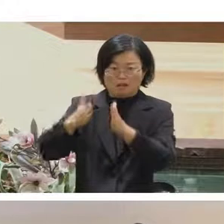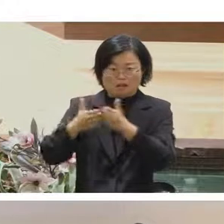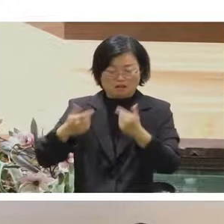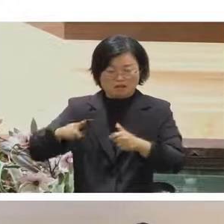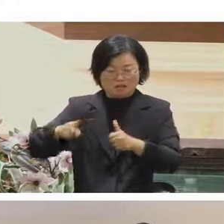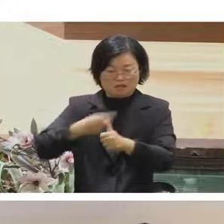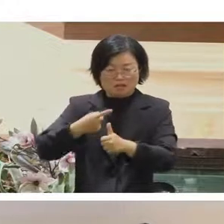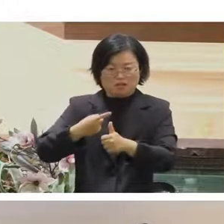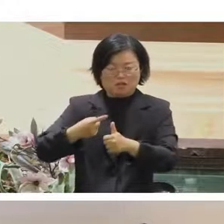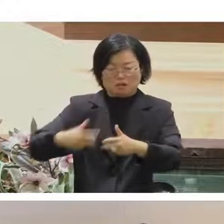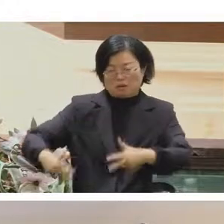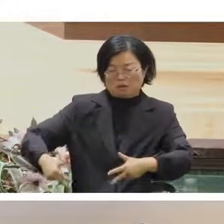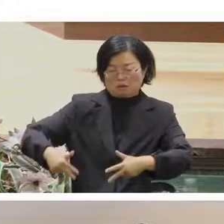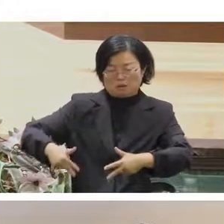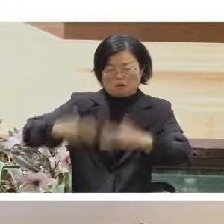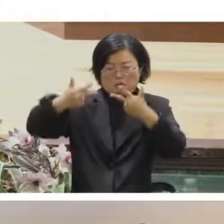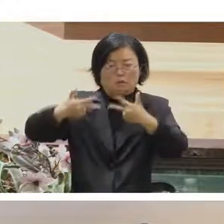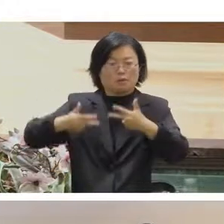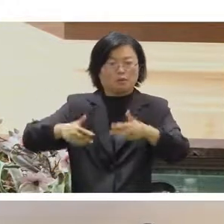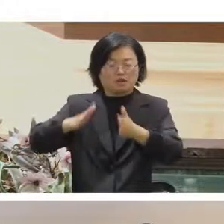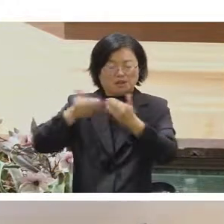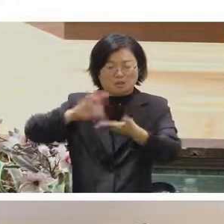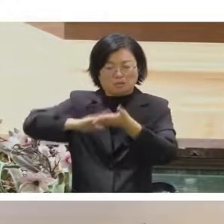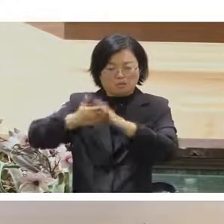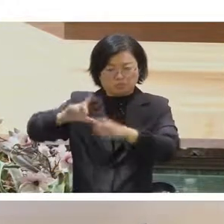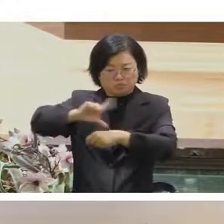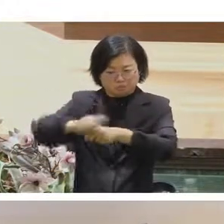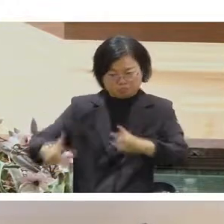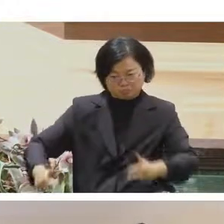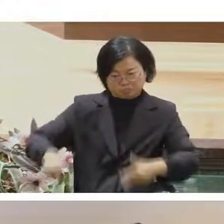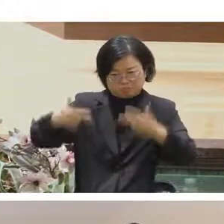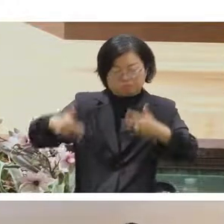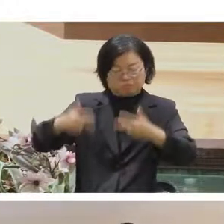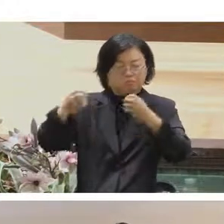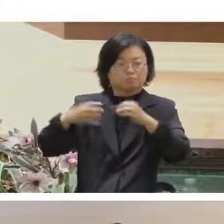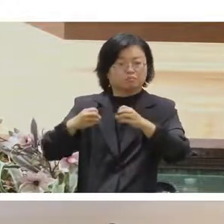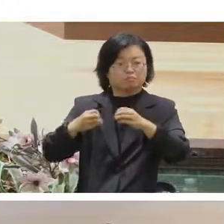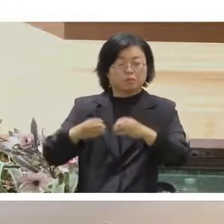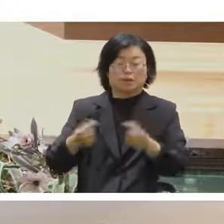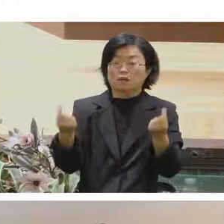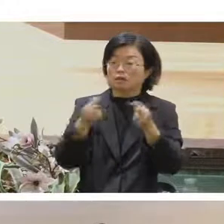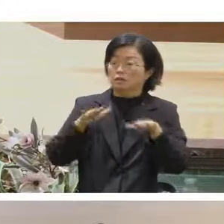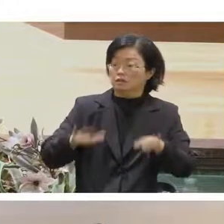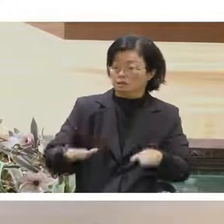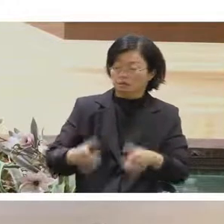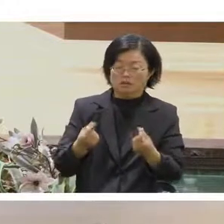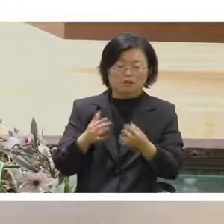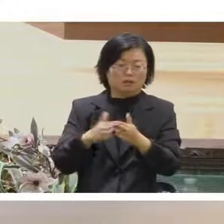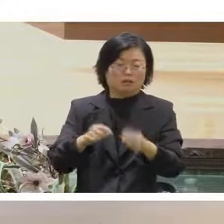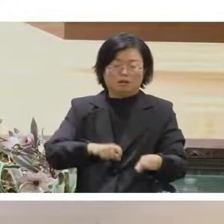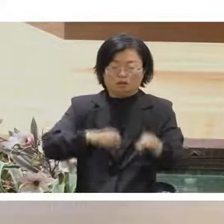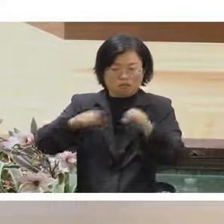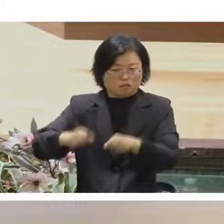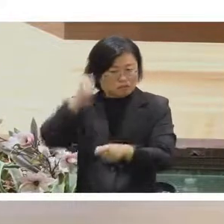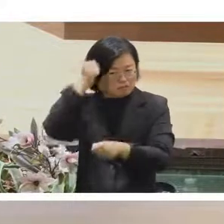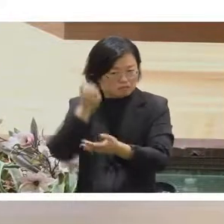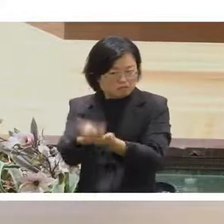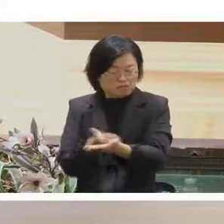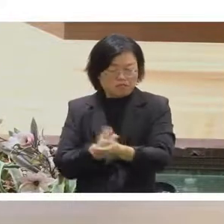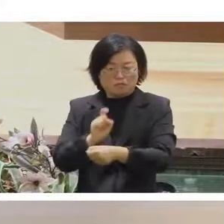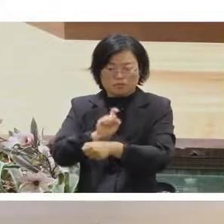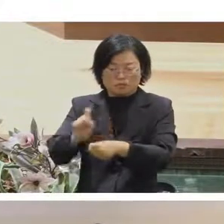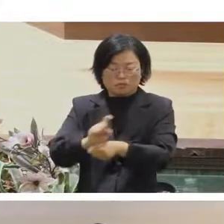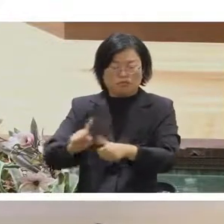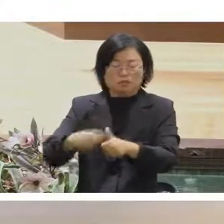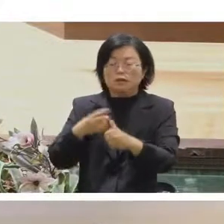的狀態然後要跟他們約時間上線即使是活動的今天可能都要提早十分鐘跟他約上線說欸 今天你的麥克